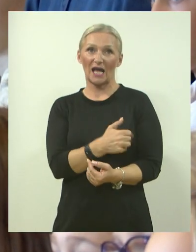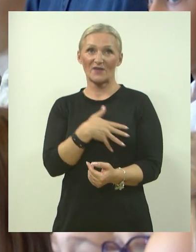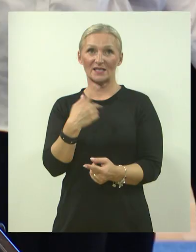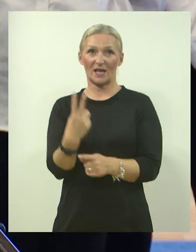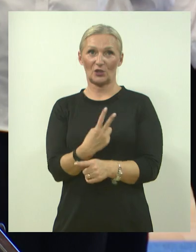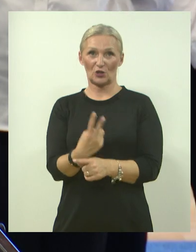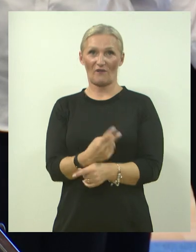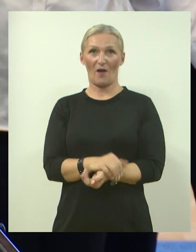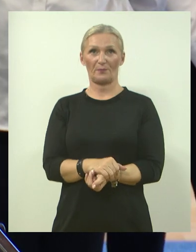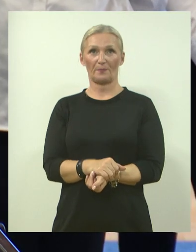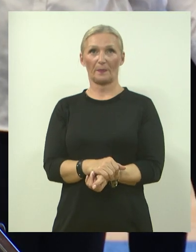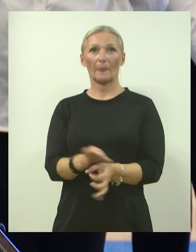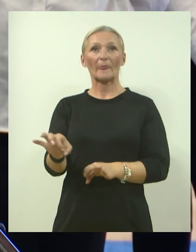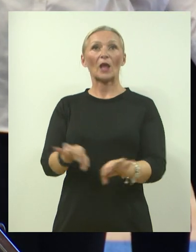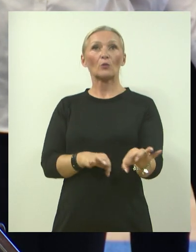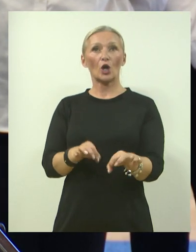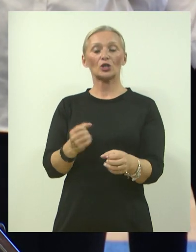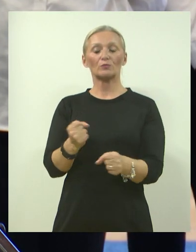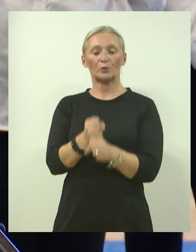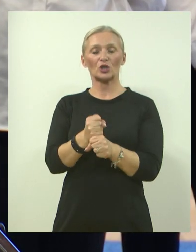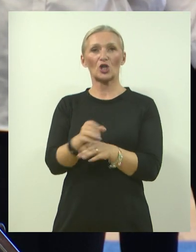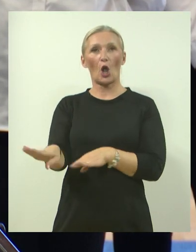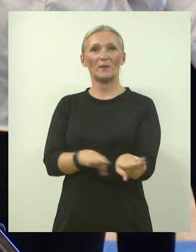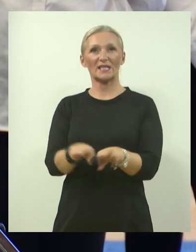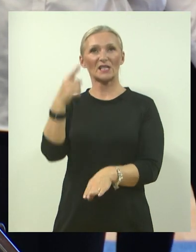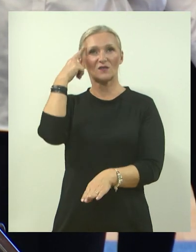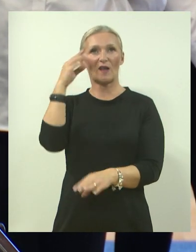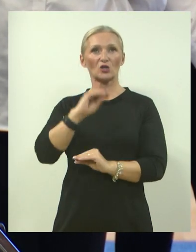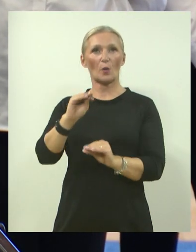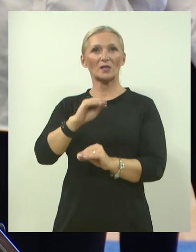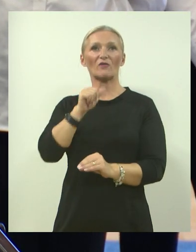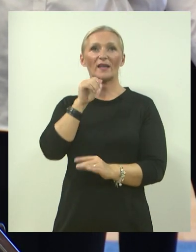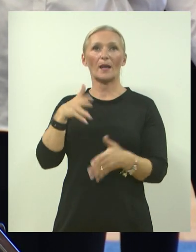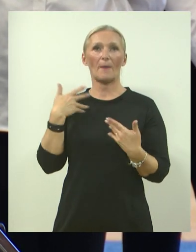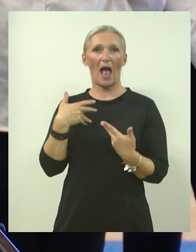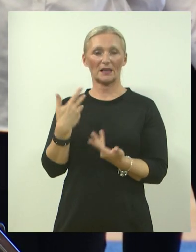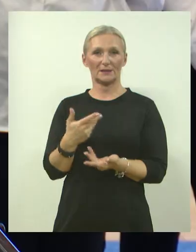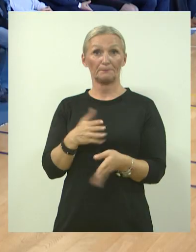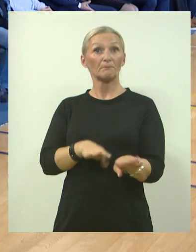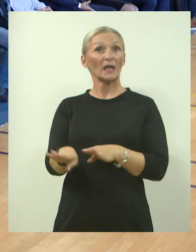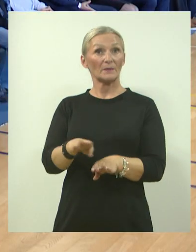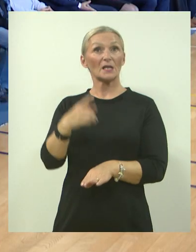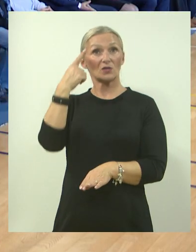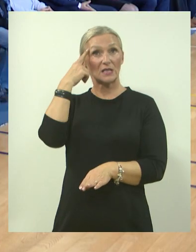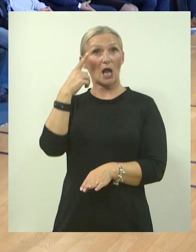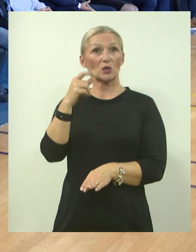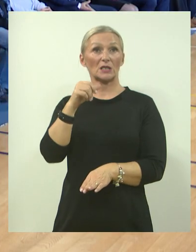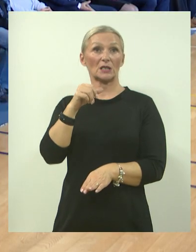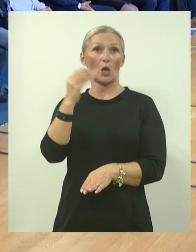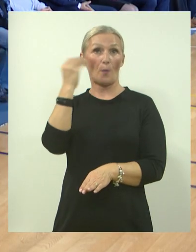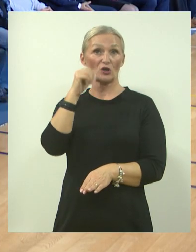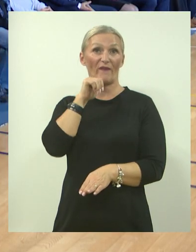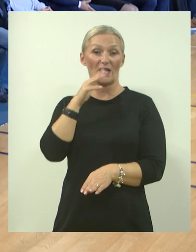Hrvatske. Projekt je podržalo i Ministarstvo znanosti i obrazovanja i mladih. Ministarstvo znanosti i obrazovanja i mladih